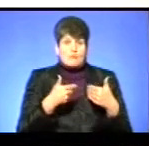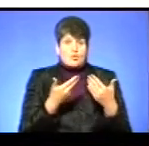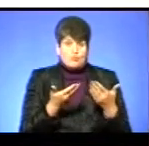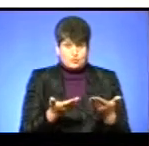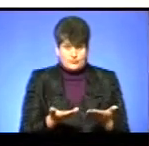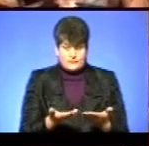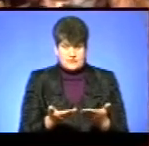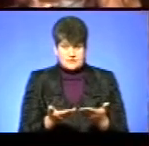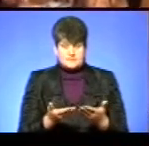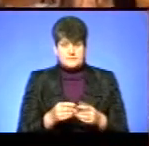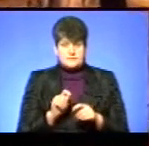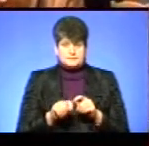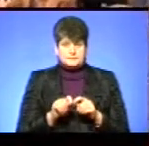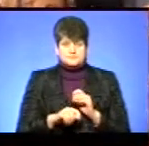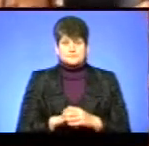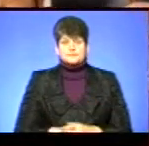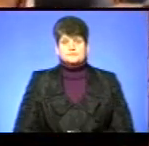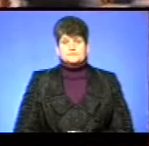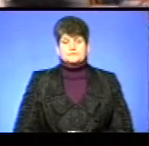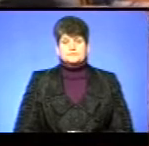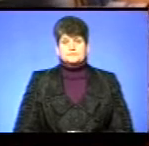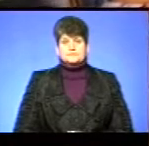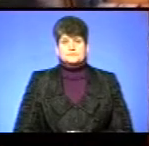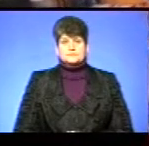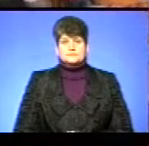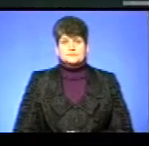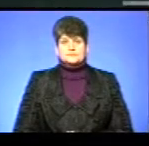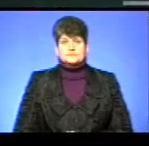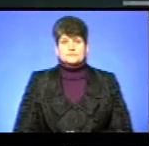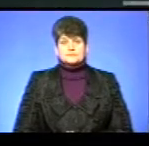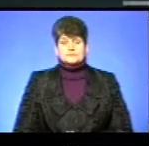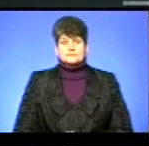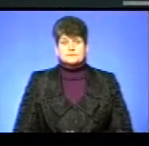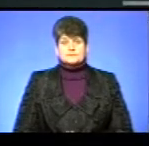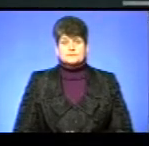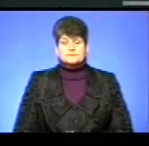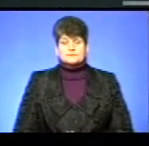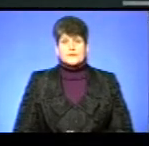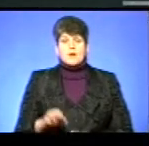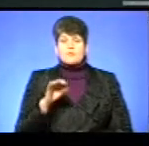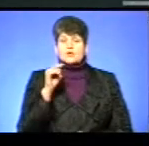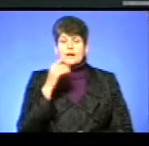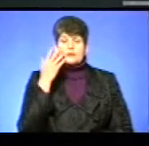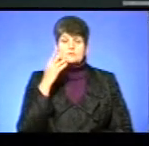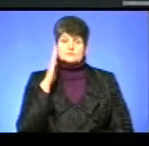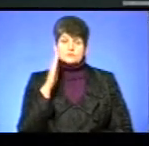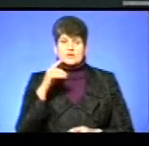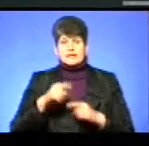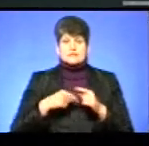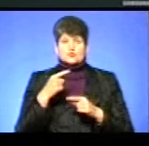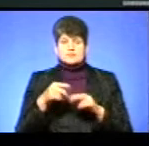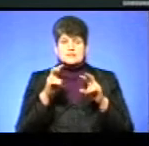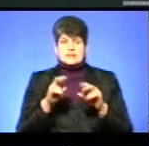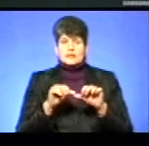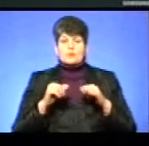момент». Соломія Струс, Юрій Багрій, новини. Проте, коли відбудеться наступне засідання